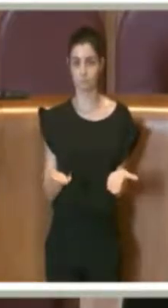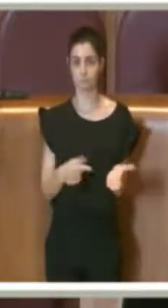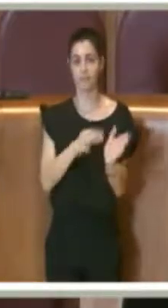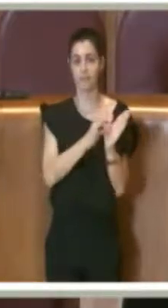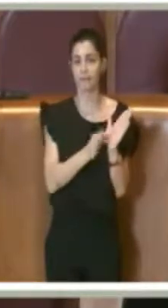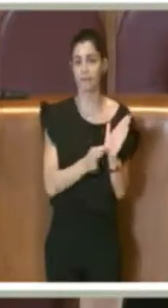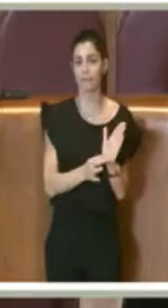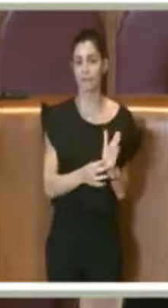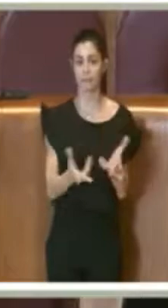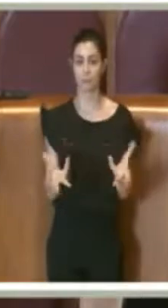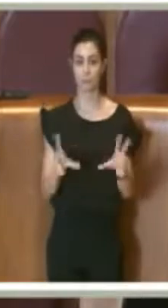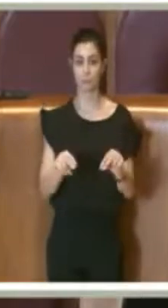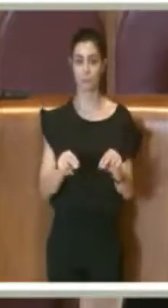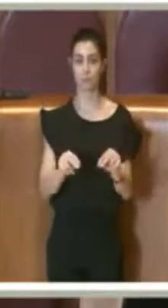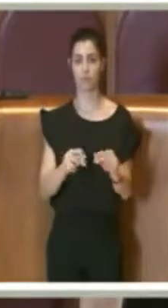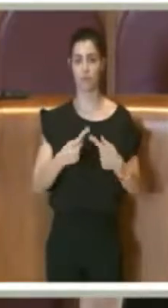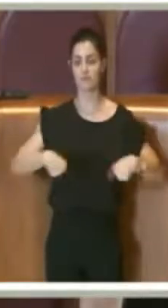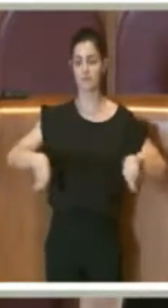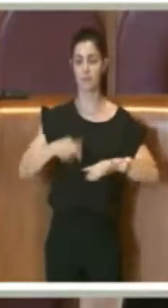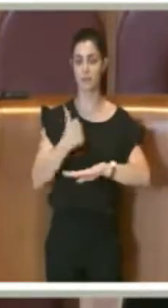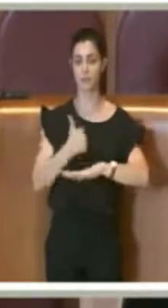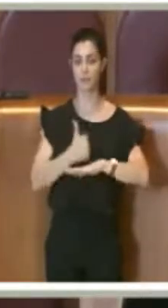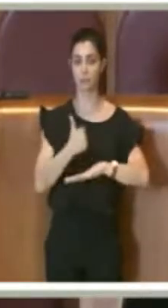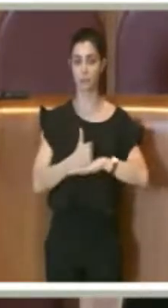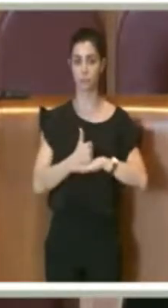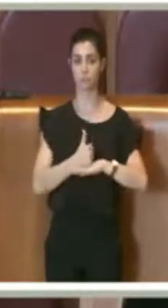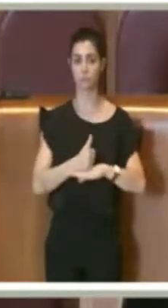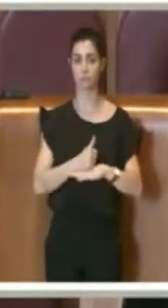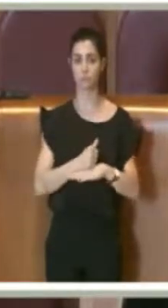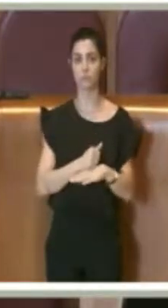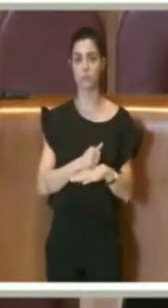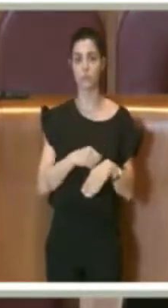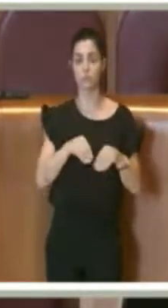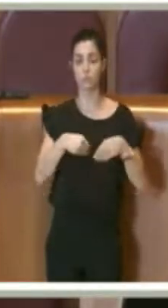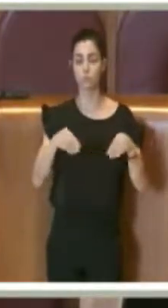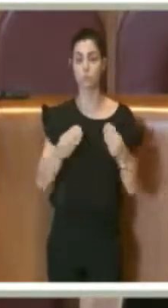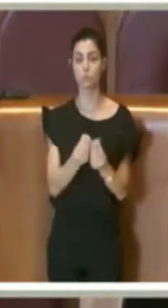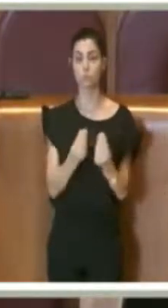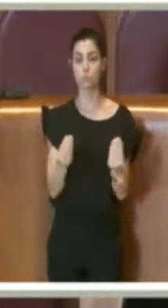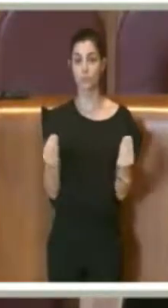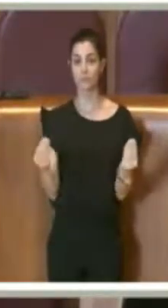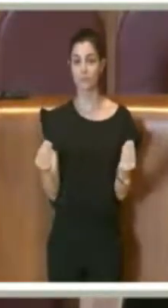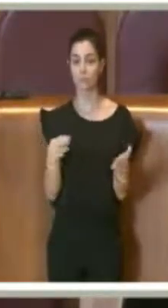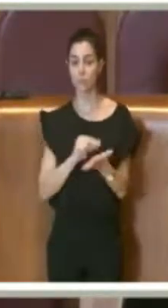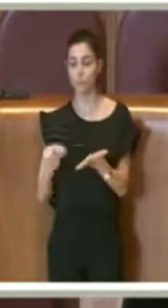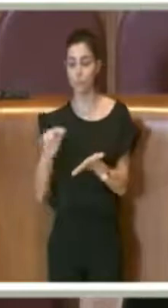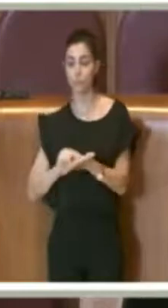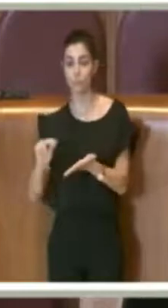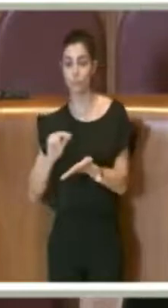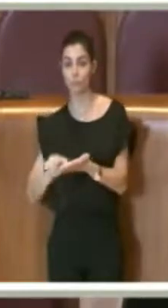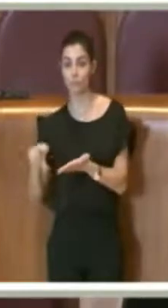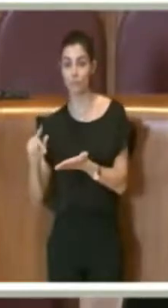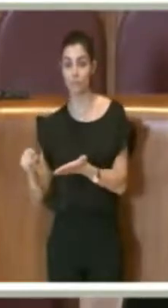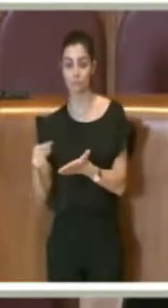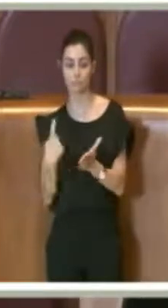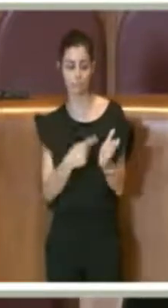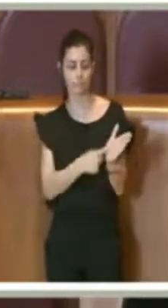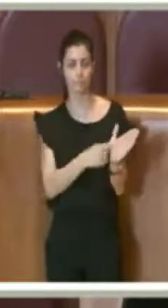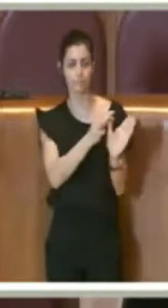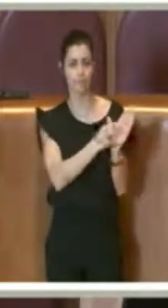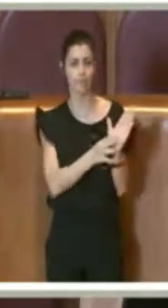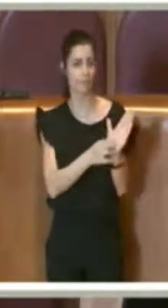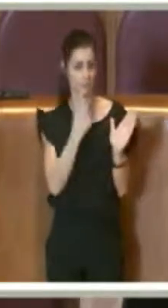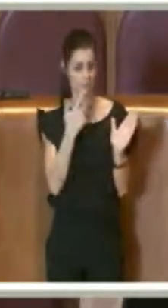regolamento di Assemblea Capitolina. Quindi lo strumento che hanno gli uffici, perché questo è un regolamento,